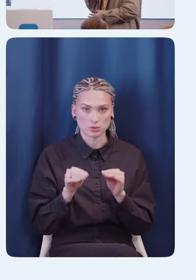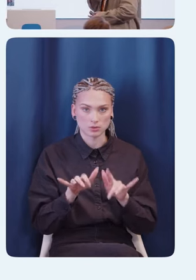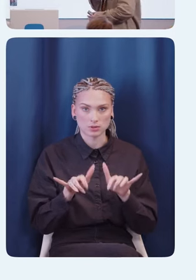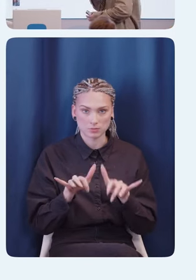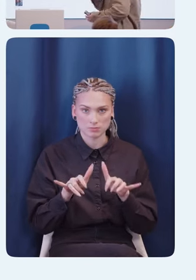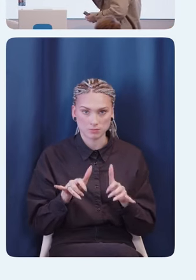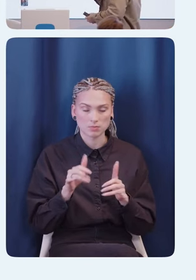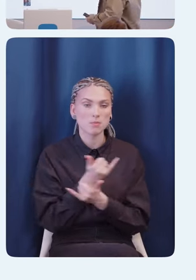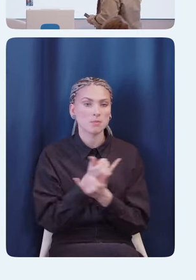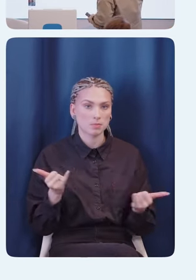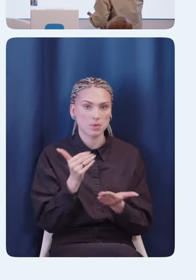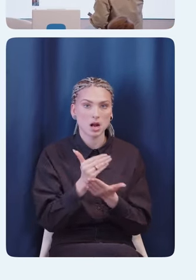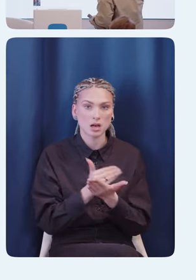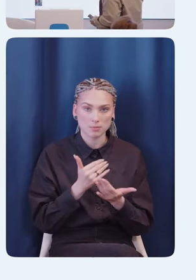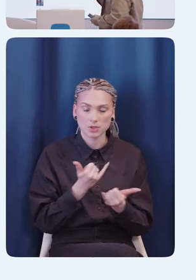программного обеспечения.